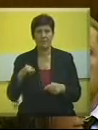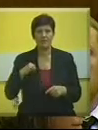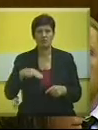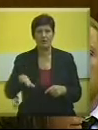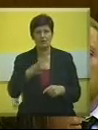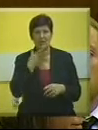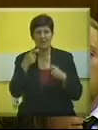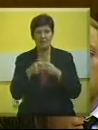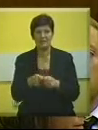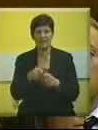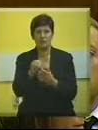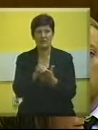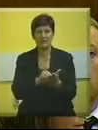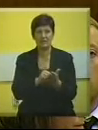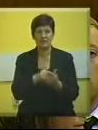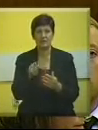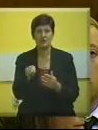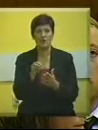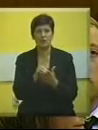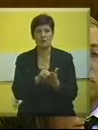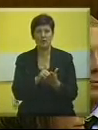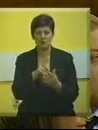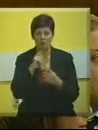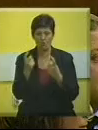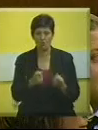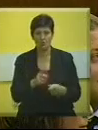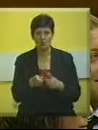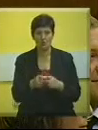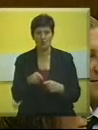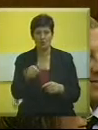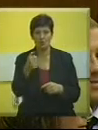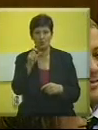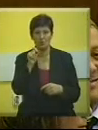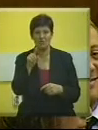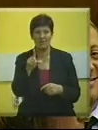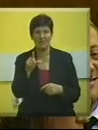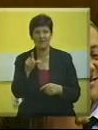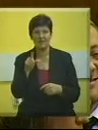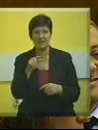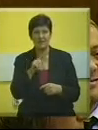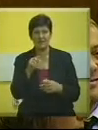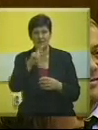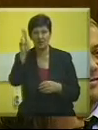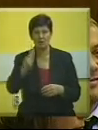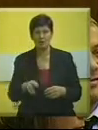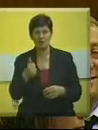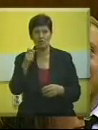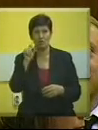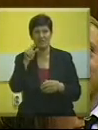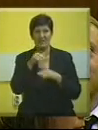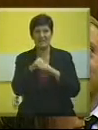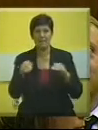nema zavod za statistiku. Podaci do koje se došlo odnosno tih 112.000 dolara, već 112